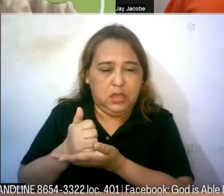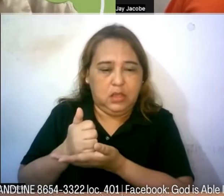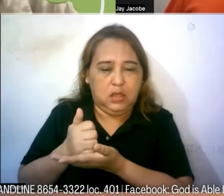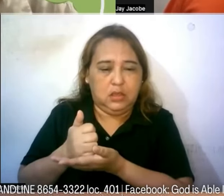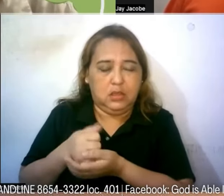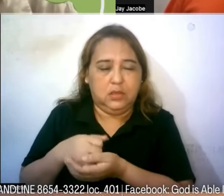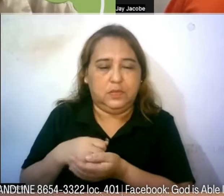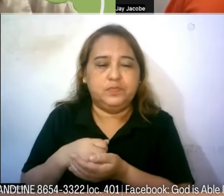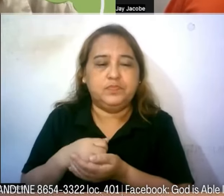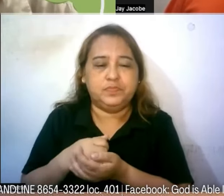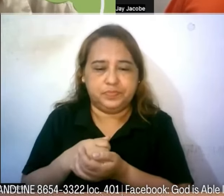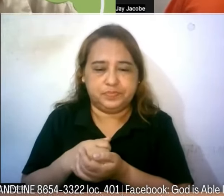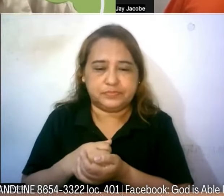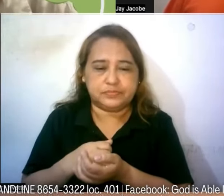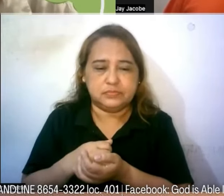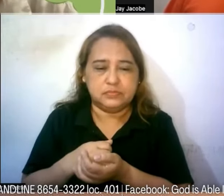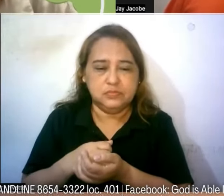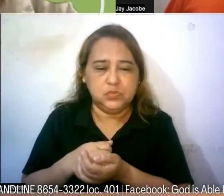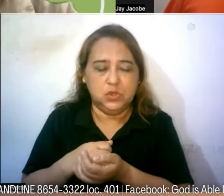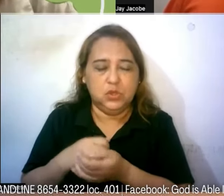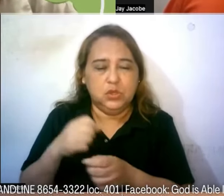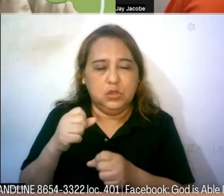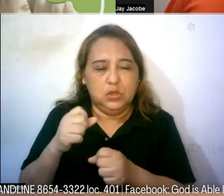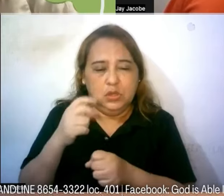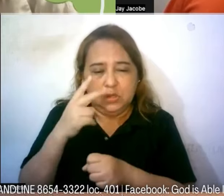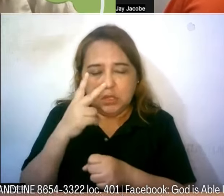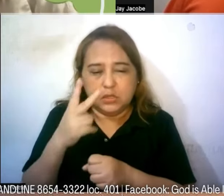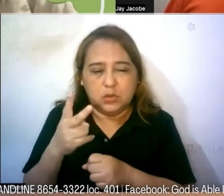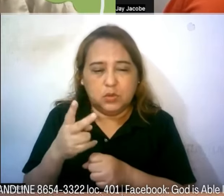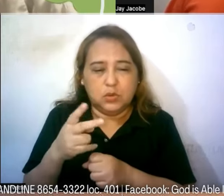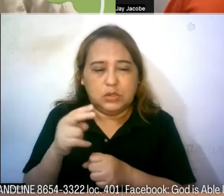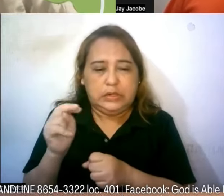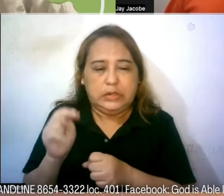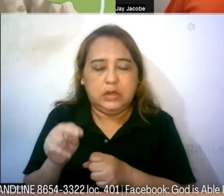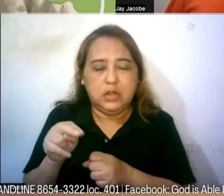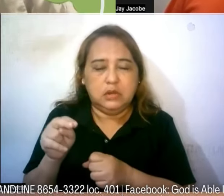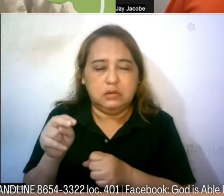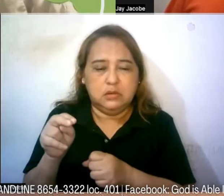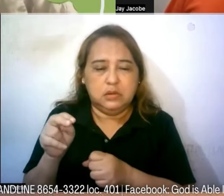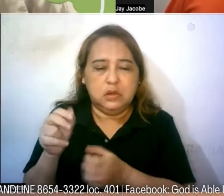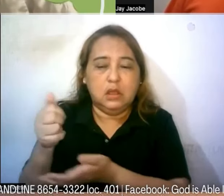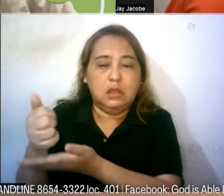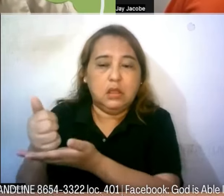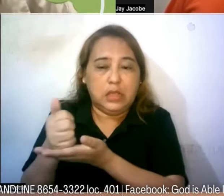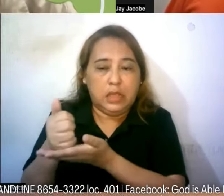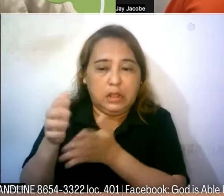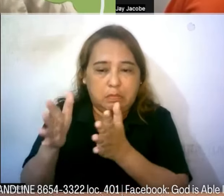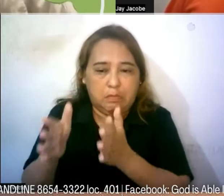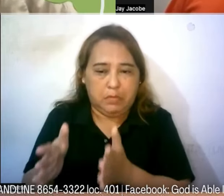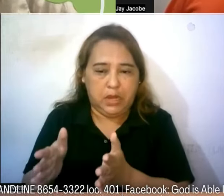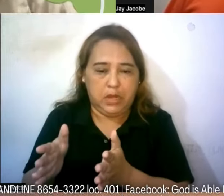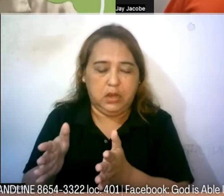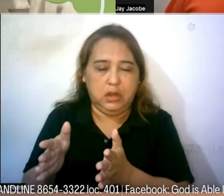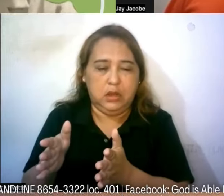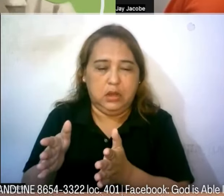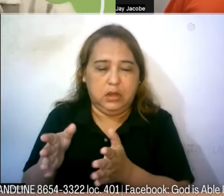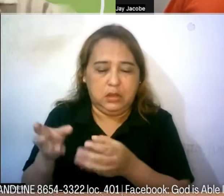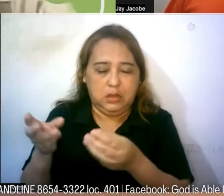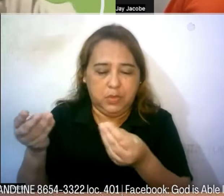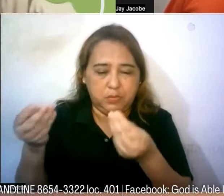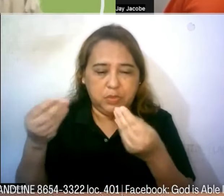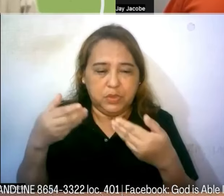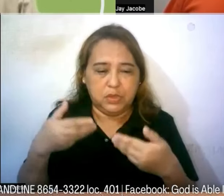magkaraos sa ganun karamdaman so nakita ko po na kailangan ko po ng katulong na magbibigay po sa akin